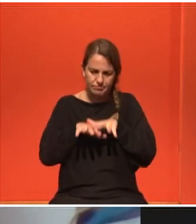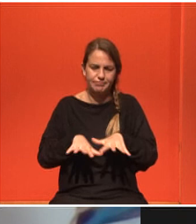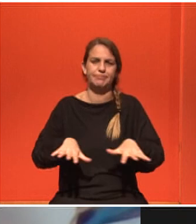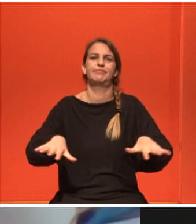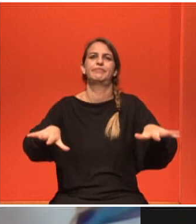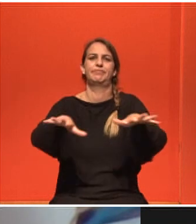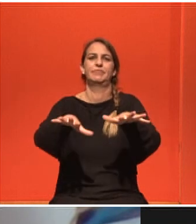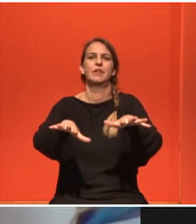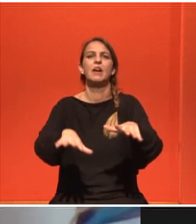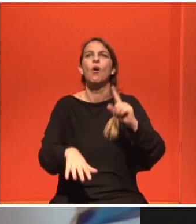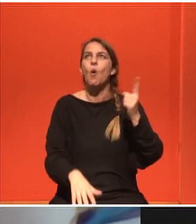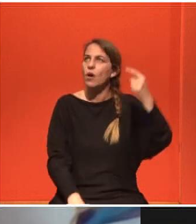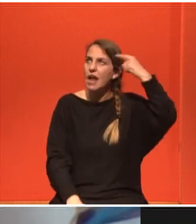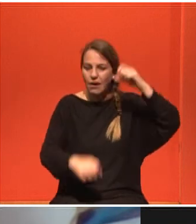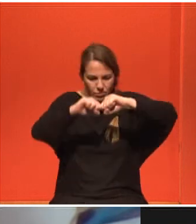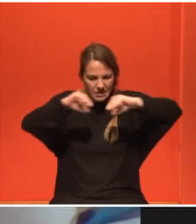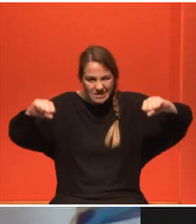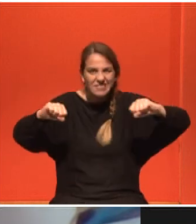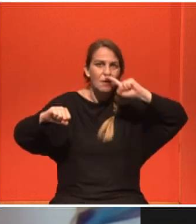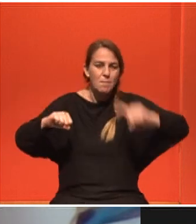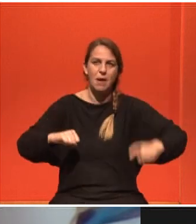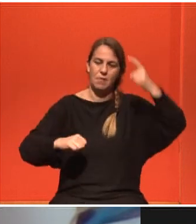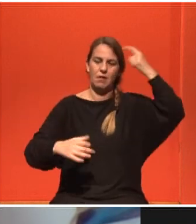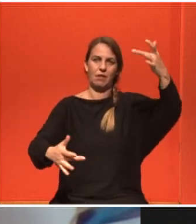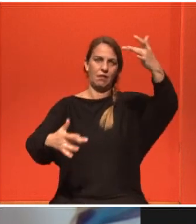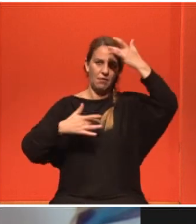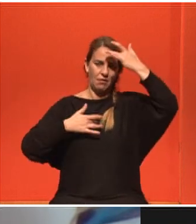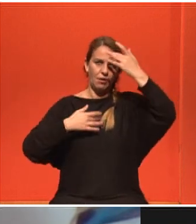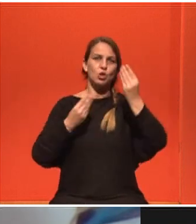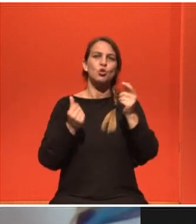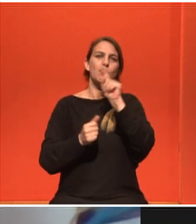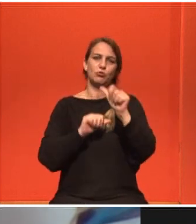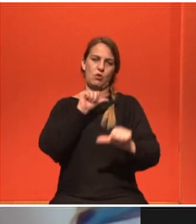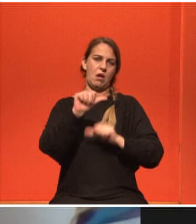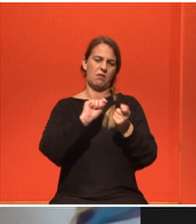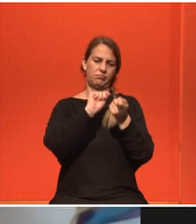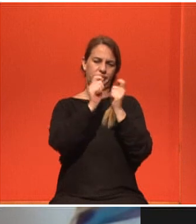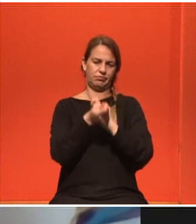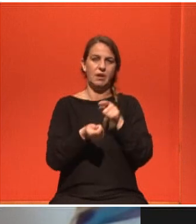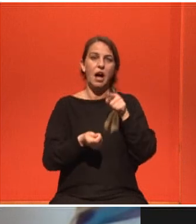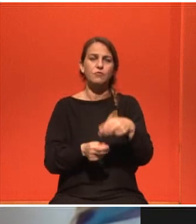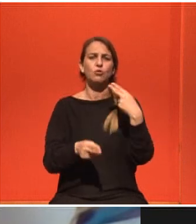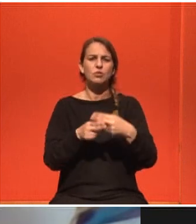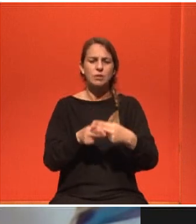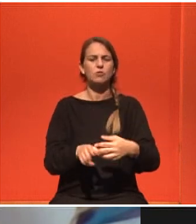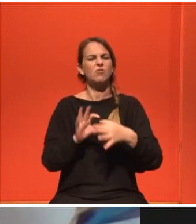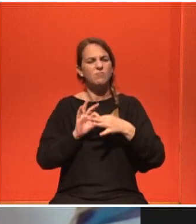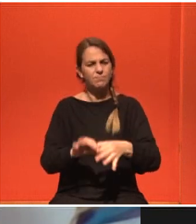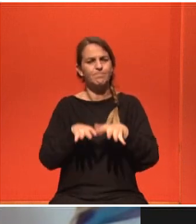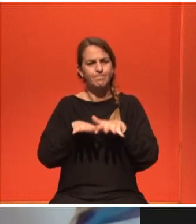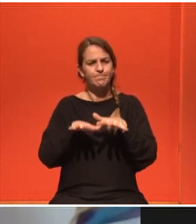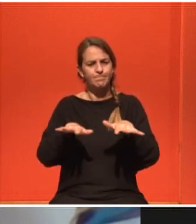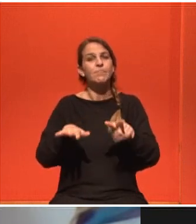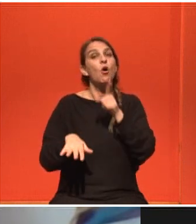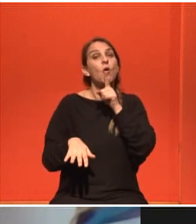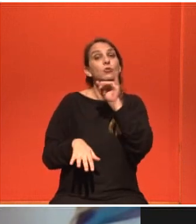ανθρώπινο κεφάλαιο και διαχείριση υγείας. και νομίζω ότι θα είναι πολύ σημαντικό να συνεχίσουν προσπάθειες σαν και αυτές του